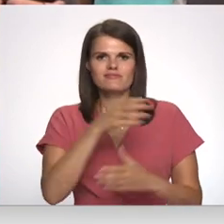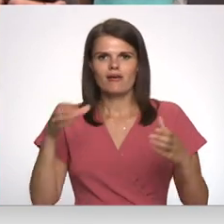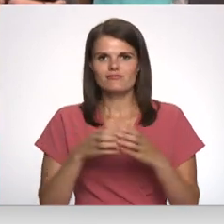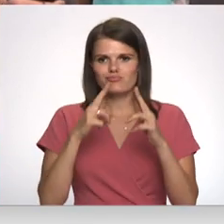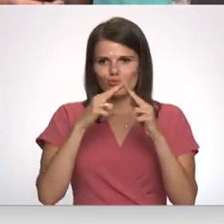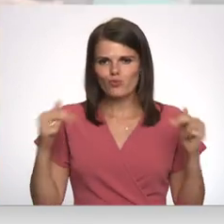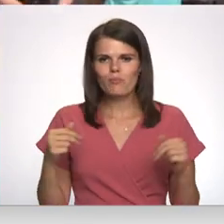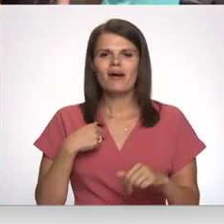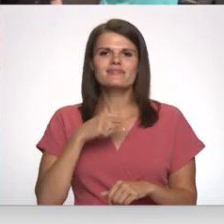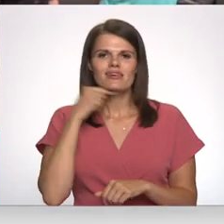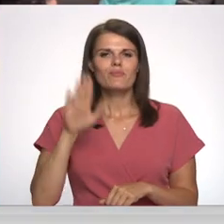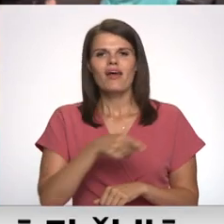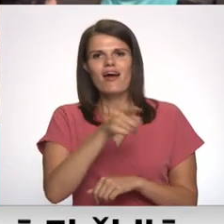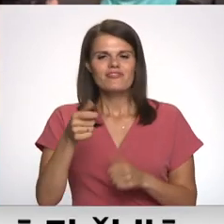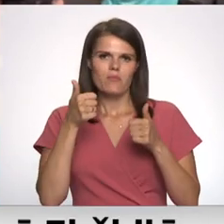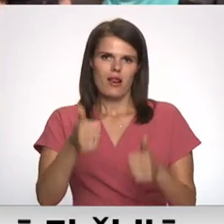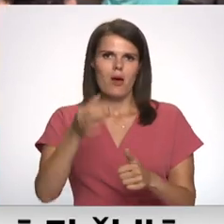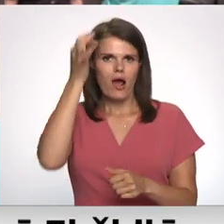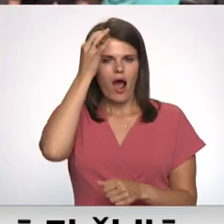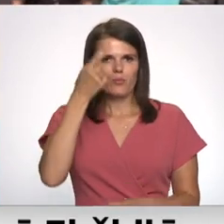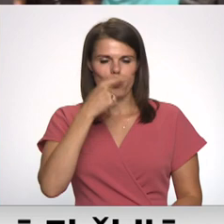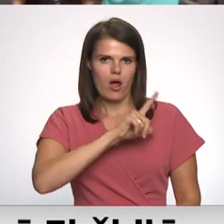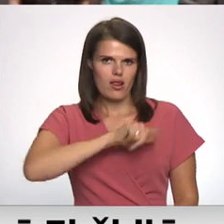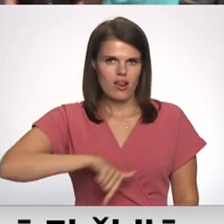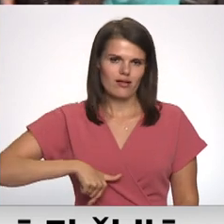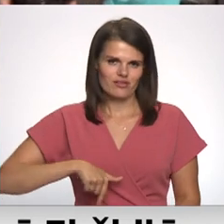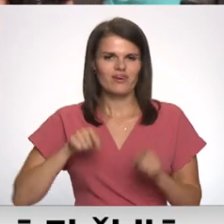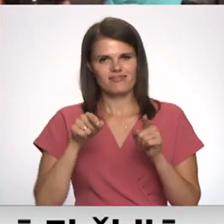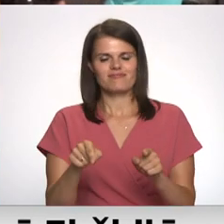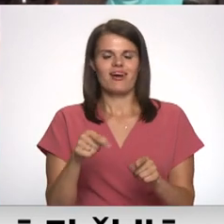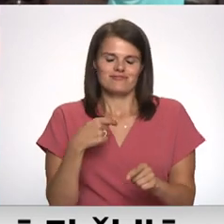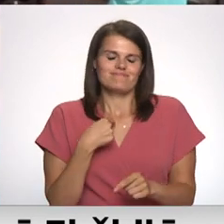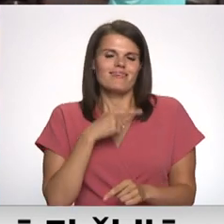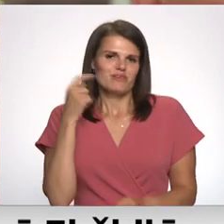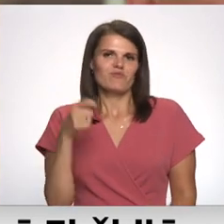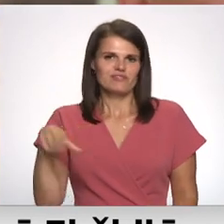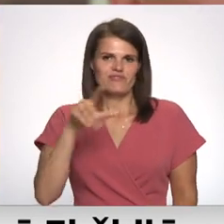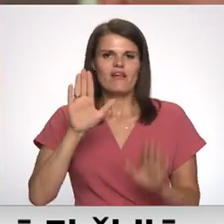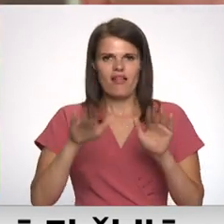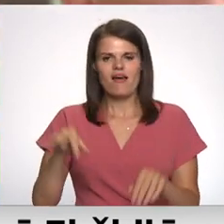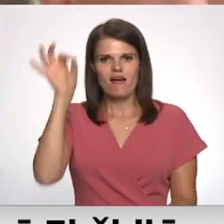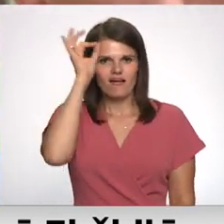sen nav bijusi, es domāju. Labas atmiņas no Latvijas. Tas būtu tas, ko es vairāk gribētu, lai viņi atceras.